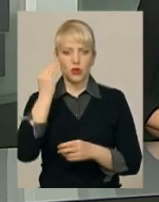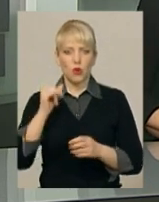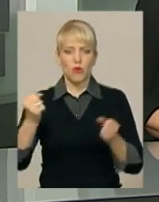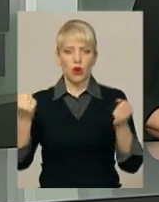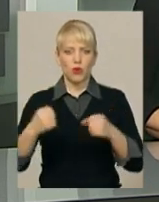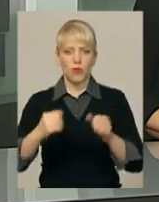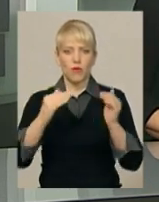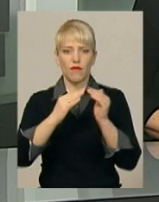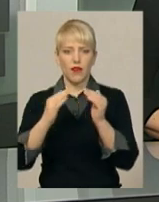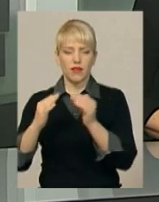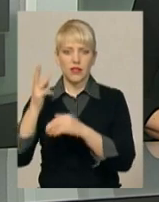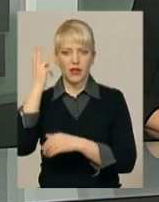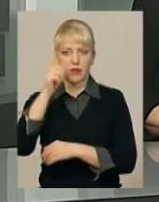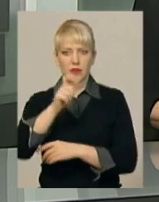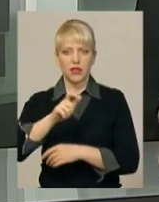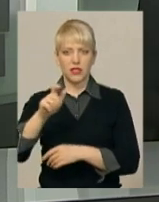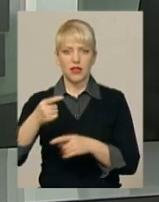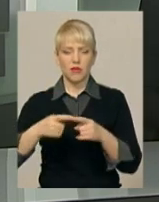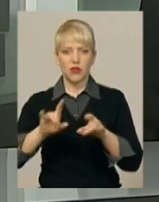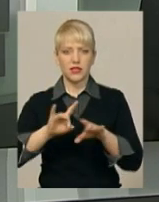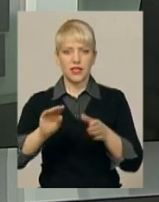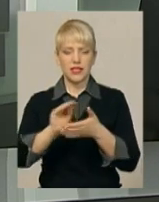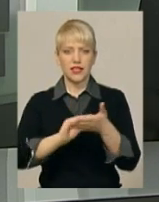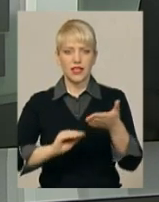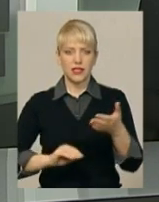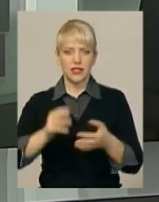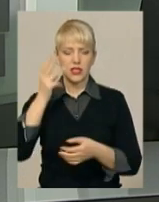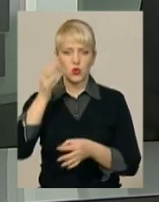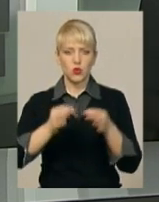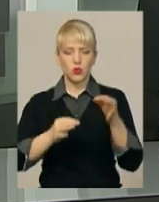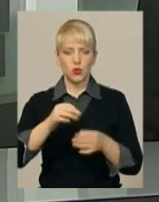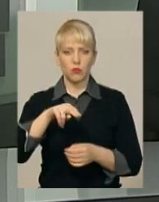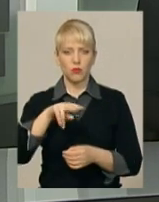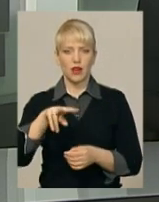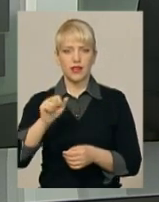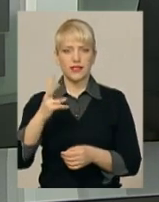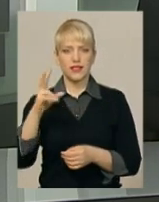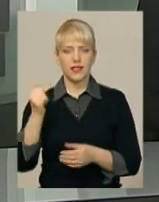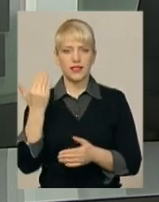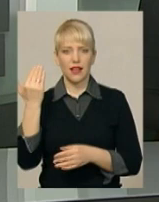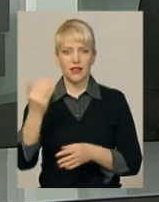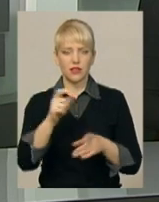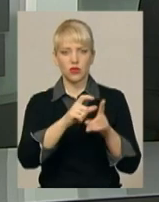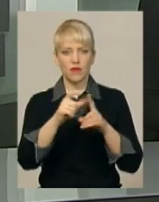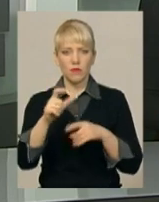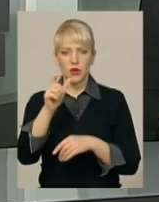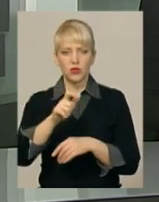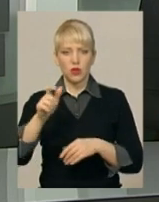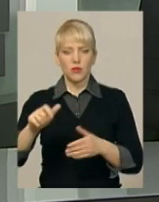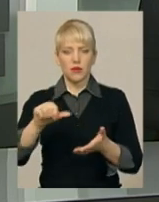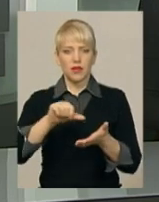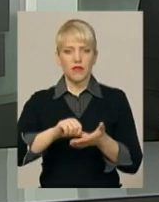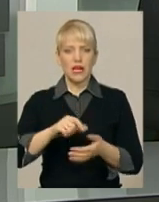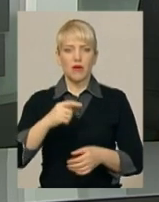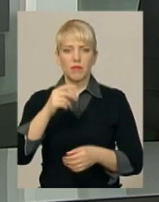хмельничан. Про це повідомила прес-секретар Хмельницького міськрайонного суду Алла Плінська. За її словами, особи представлялися